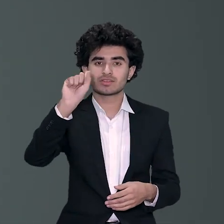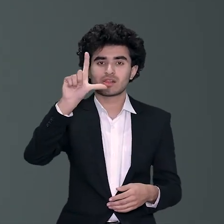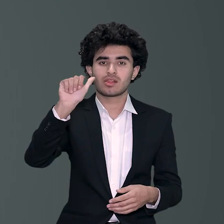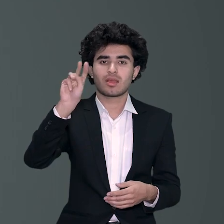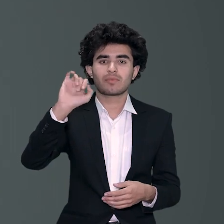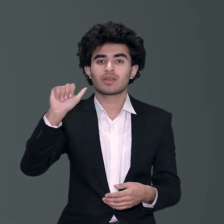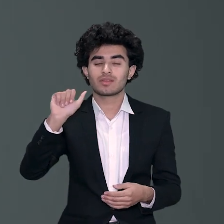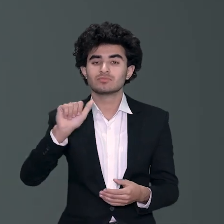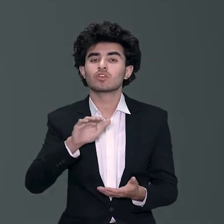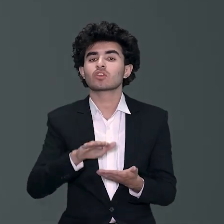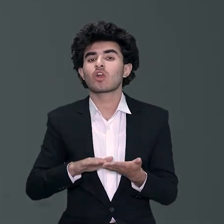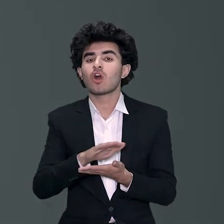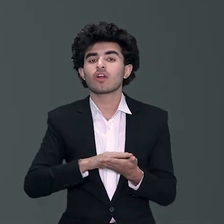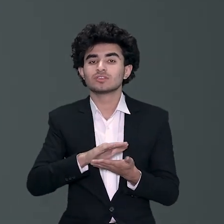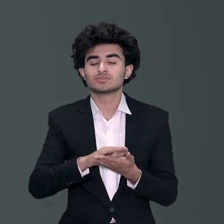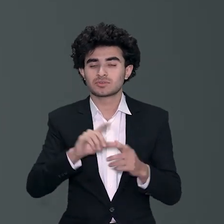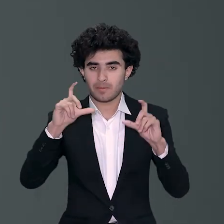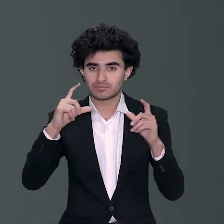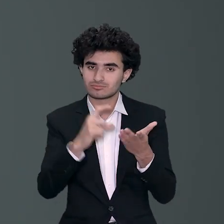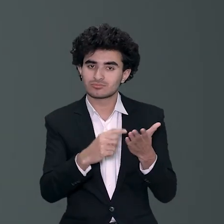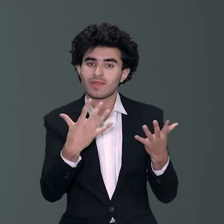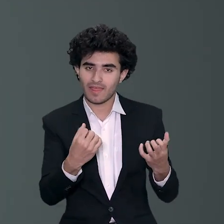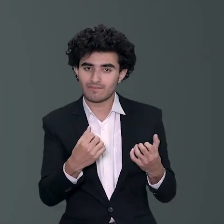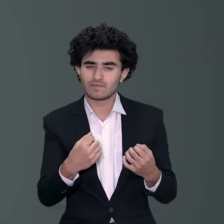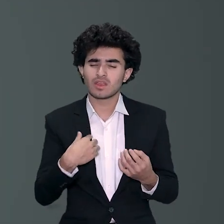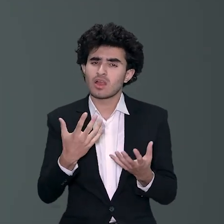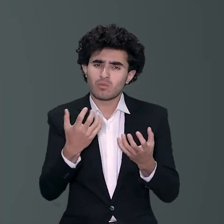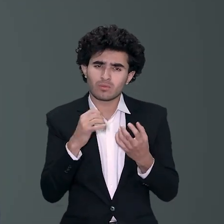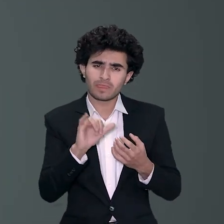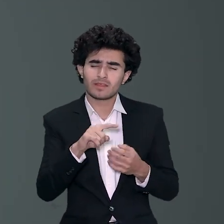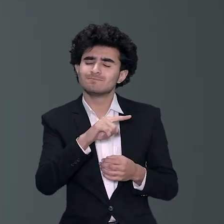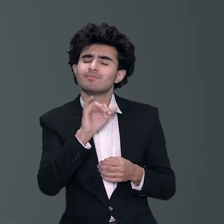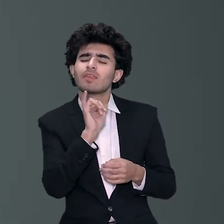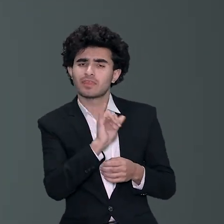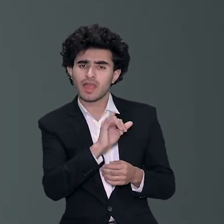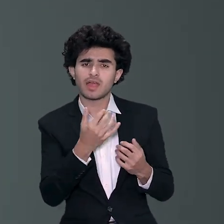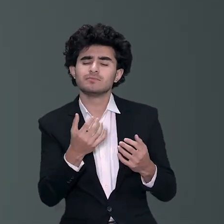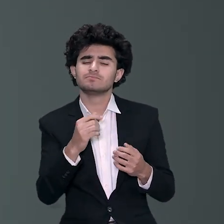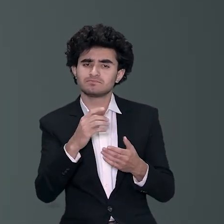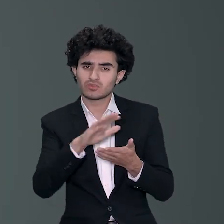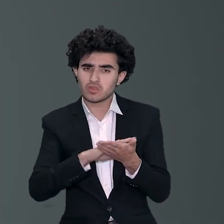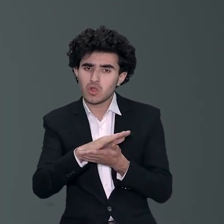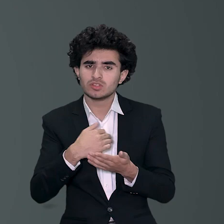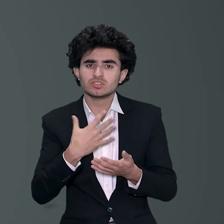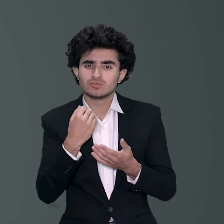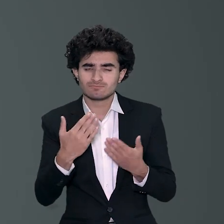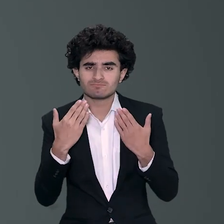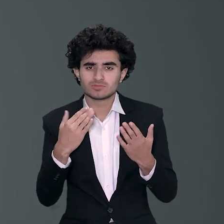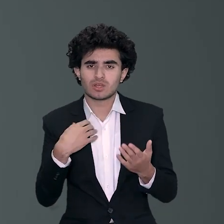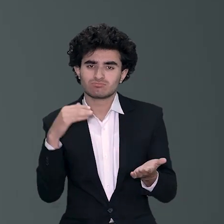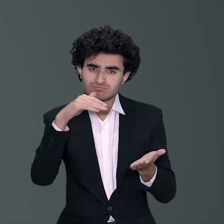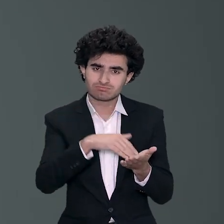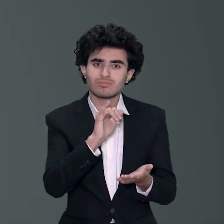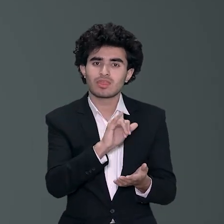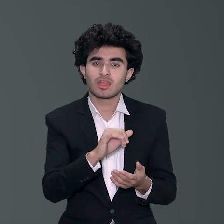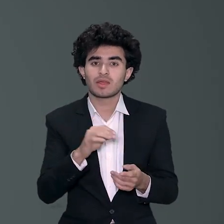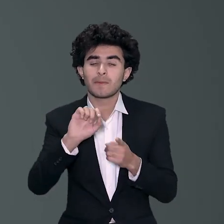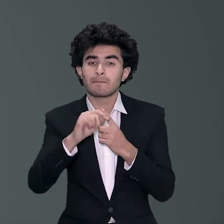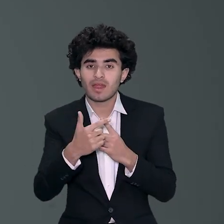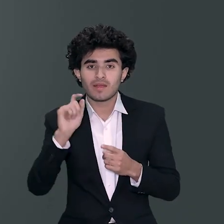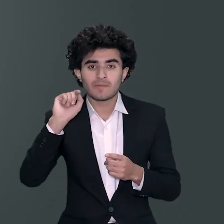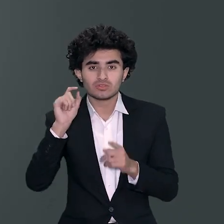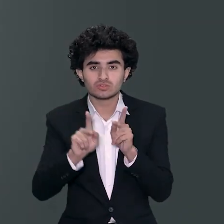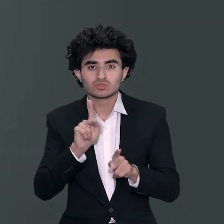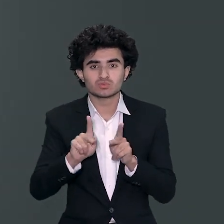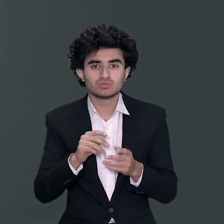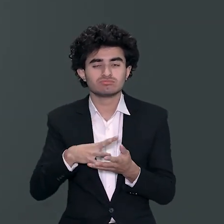مجھے یہ شوق تھا کہ یار مجھے اتنے بڑے اتنے اچھے کالج میں جانا ہے کیونکہ ایک وہ بچہ جو ایک سرکاری سکول میں پڑتا ہے ایک وہ بچہ جو لو فی پرائیویٹ سکول